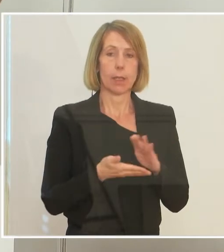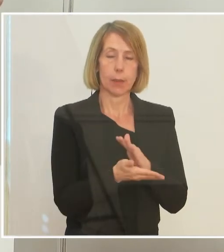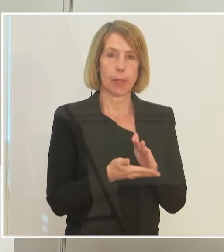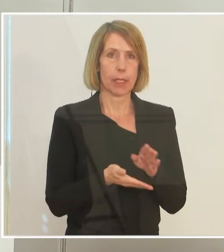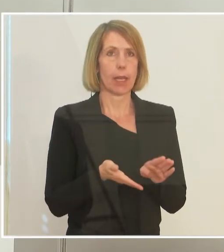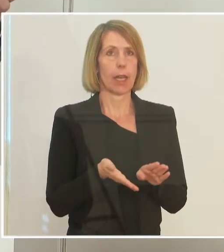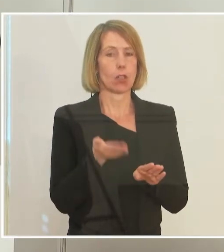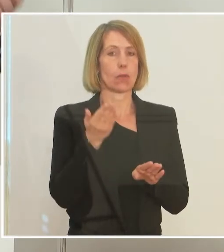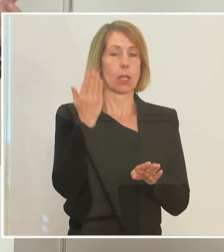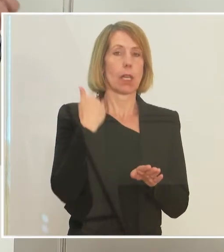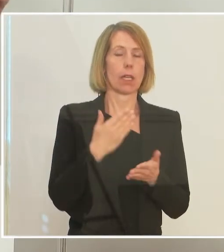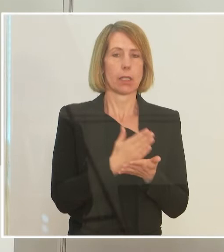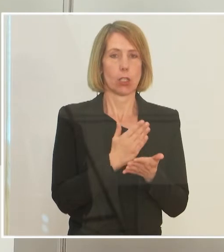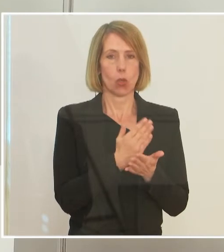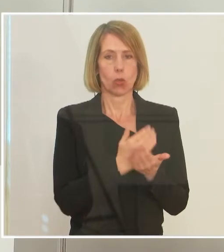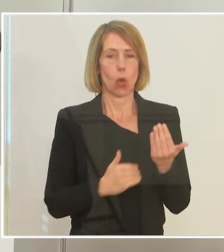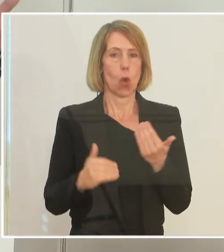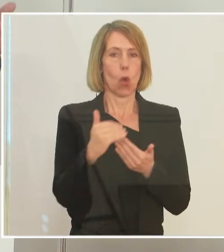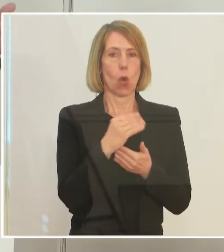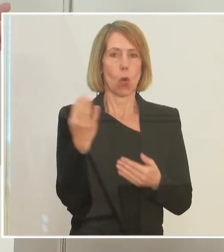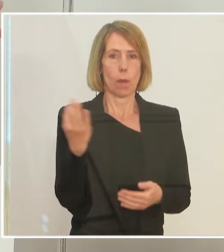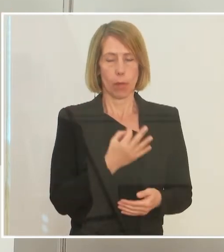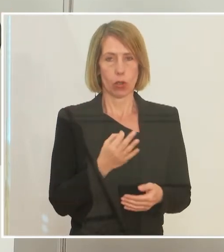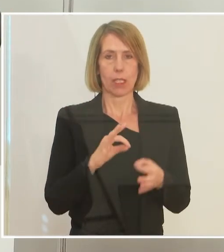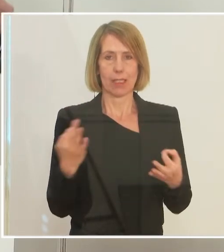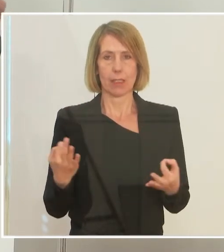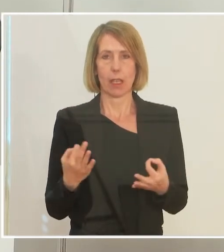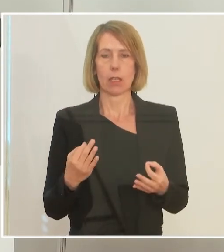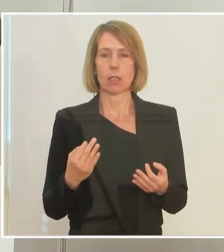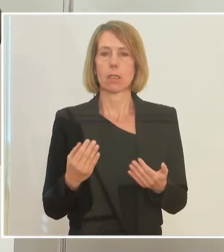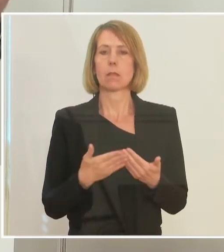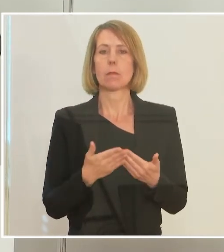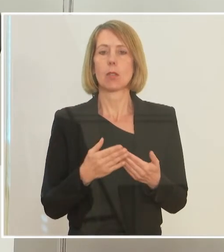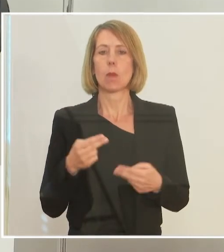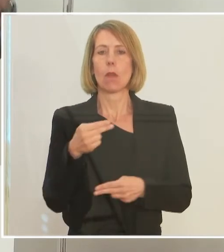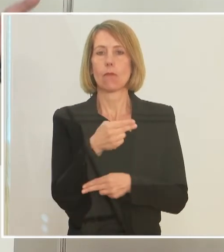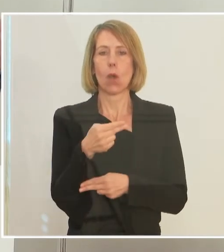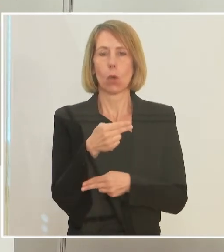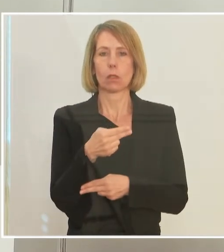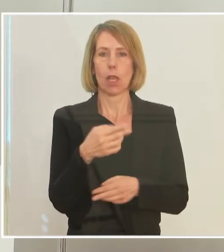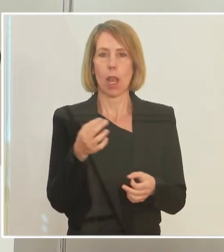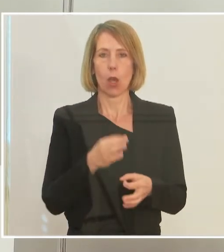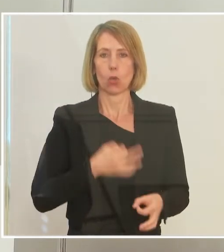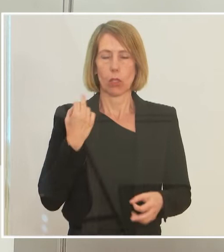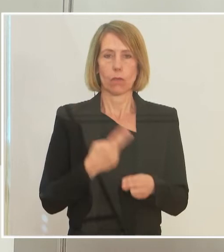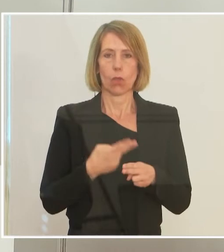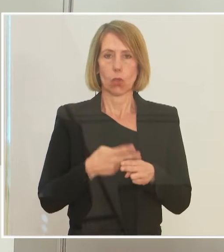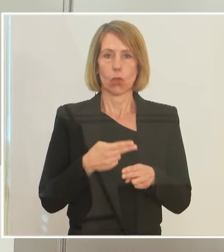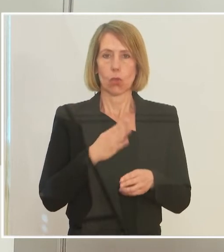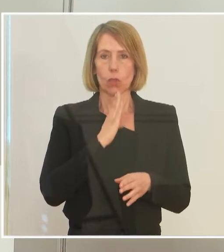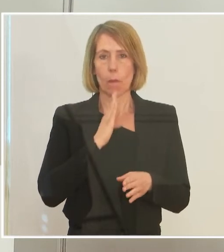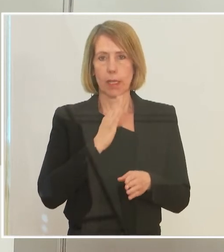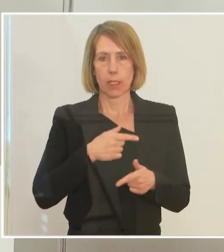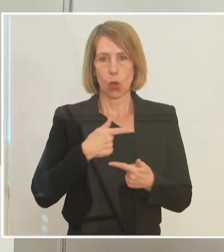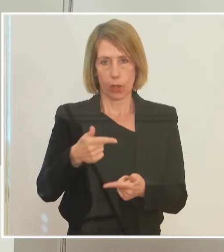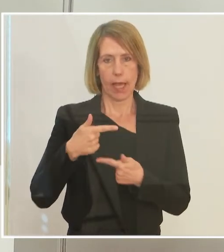Vergangenheit einen hohen Prozentsatz seien ihres Umsatzes, zum Beispiel an Hotels oder Frühstückspensionen geliefert? Das kann man